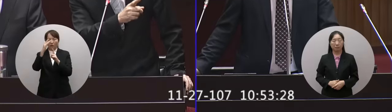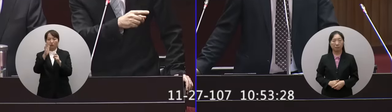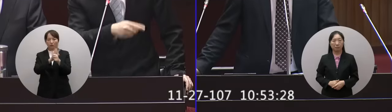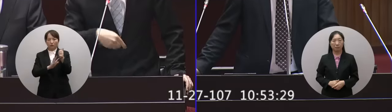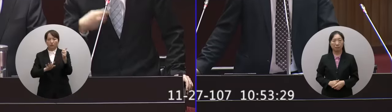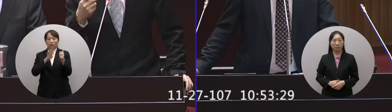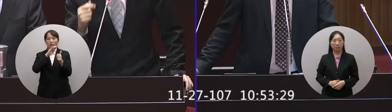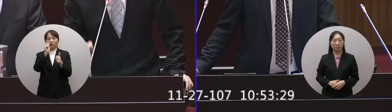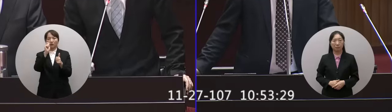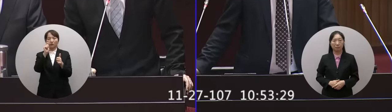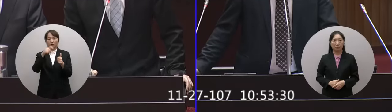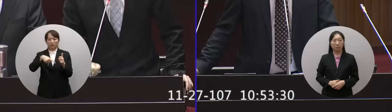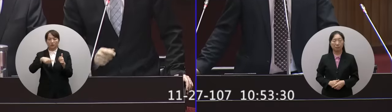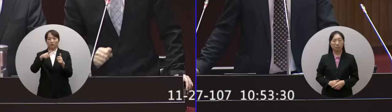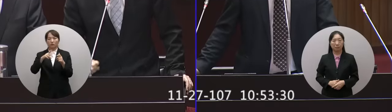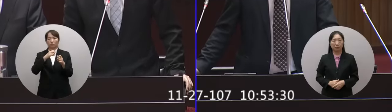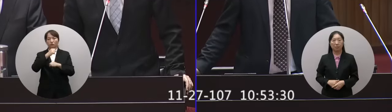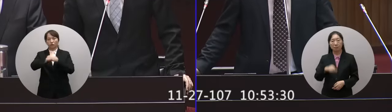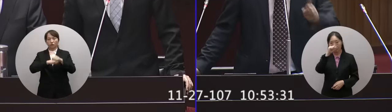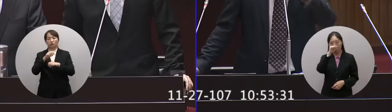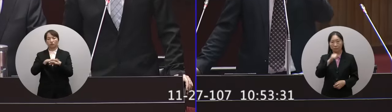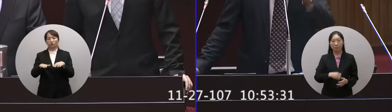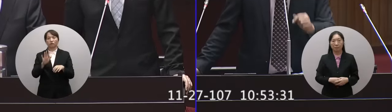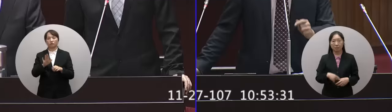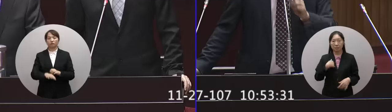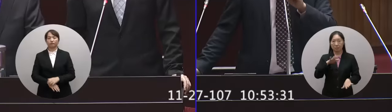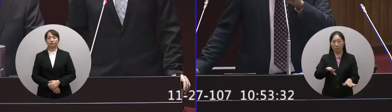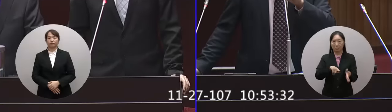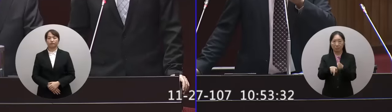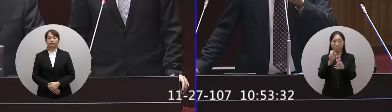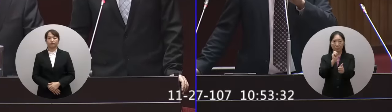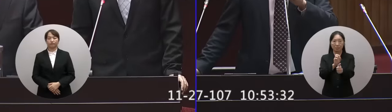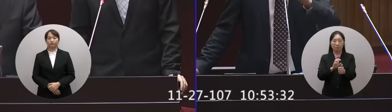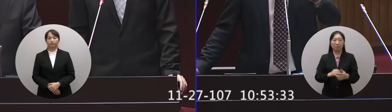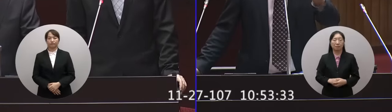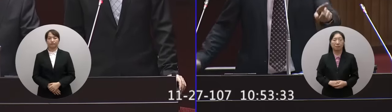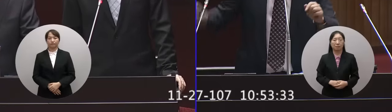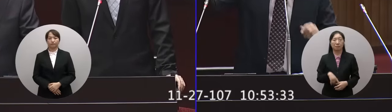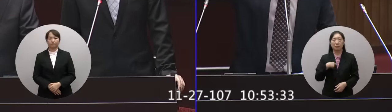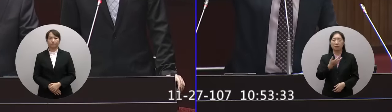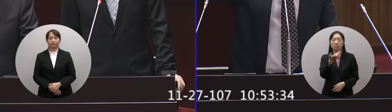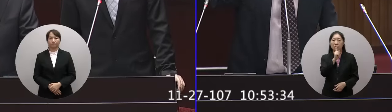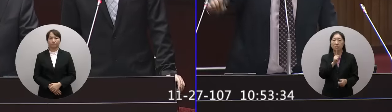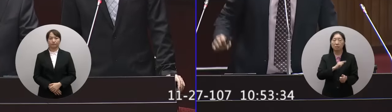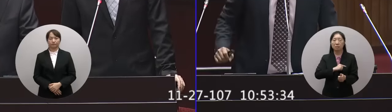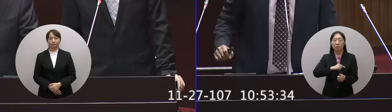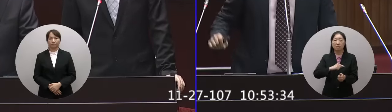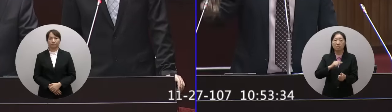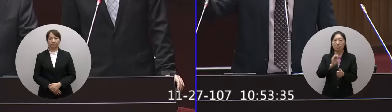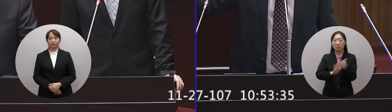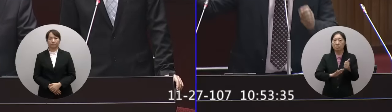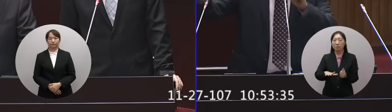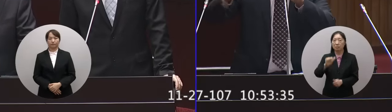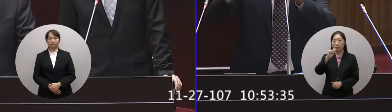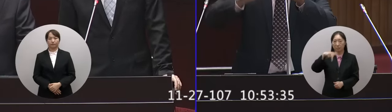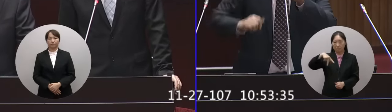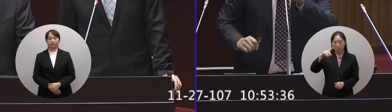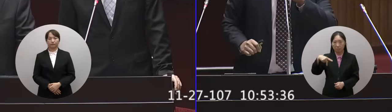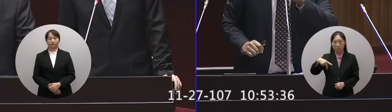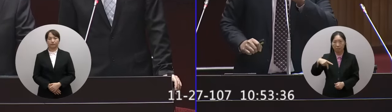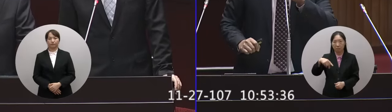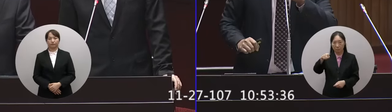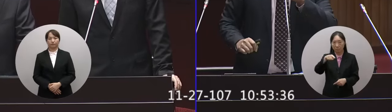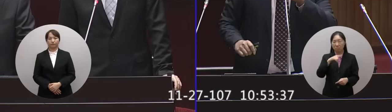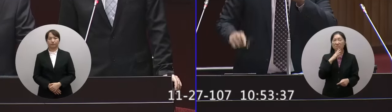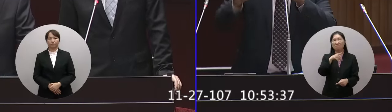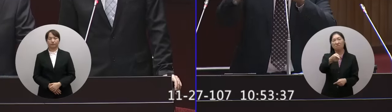響到整個ATP整個運作好我先直接講你說影響到ATP講這個話就外